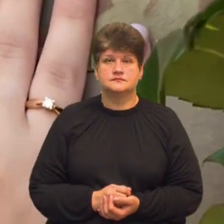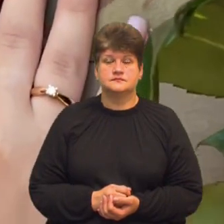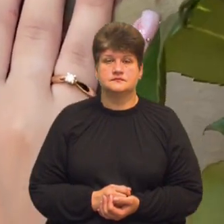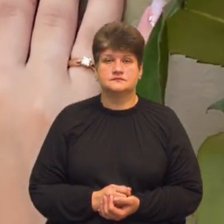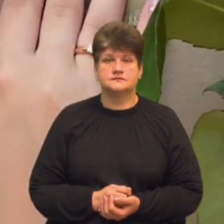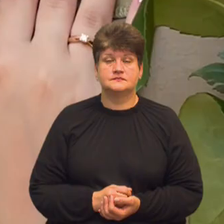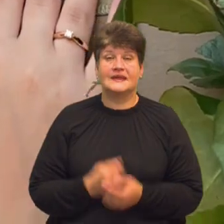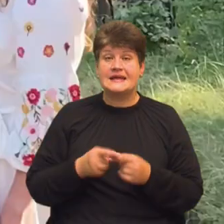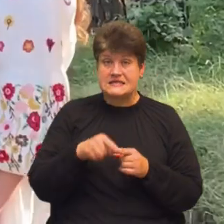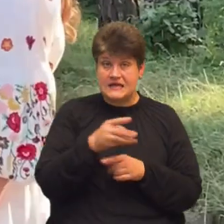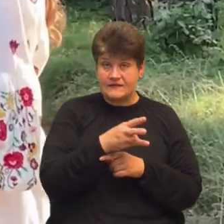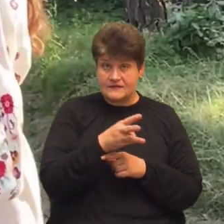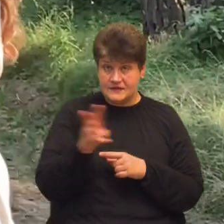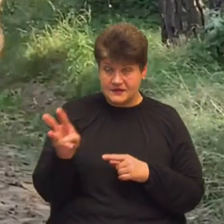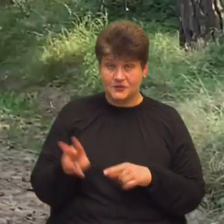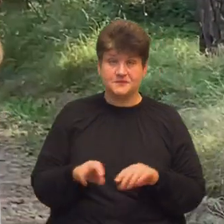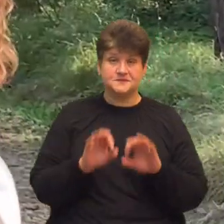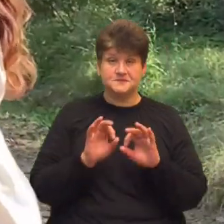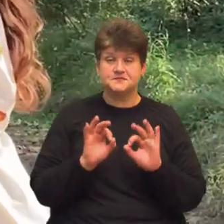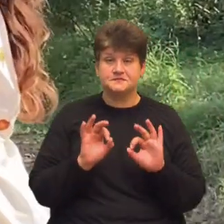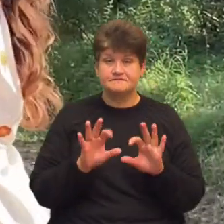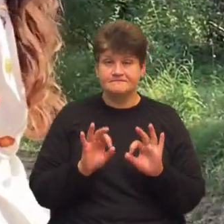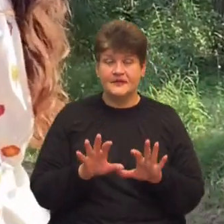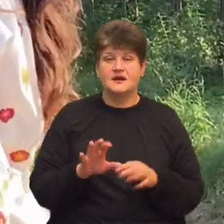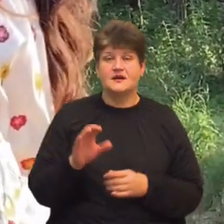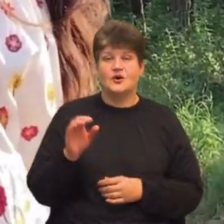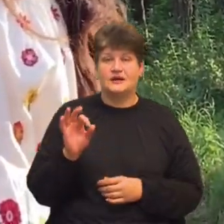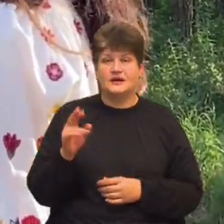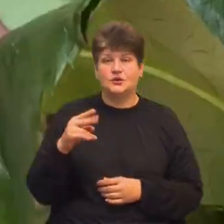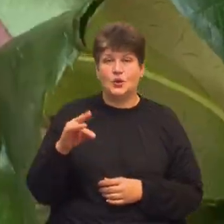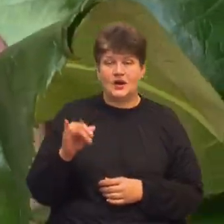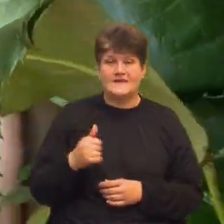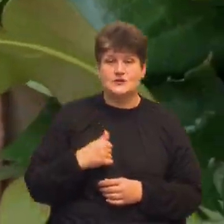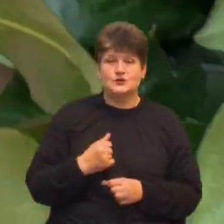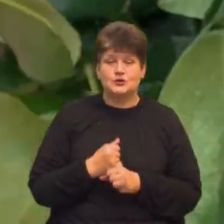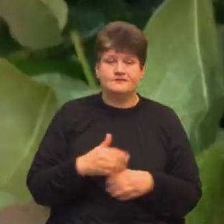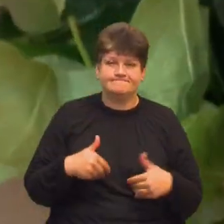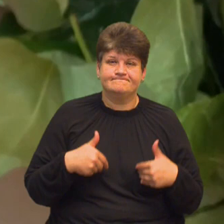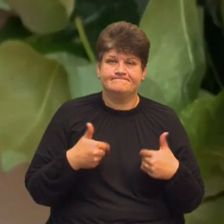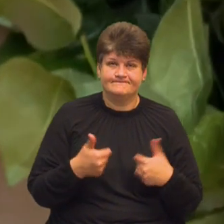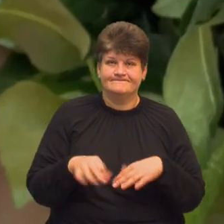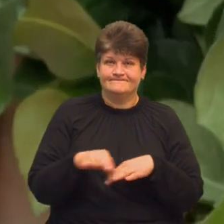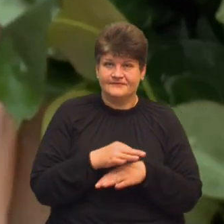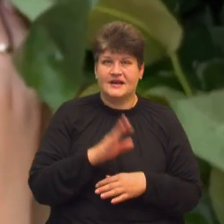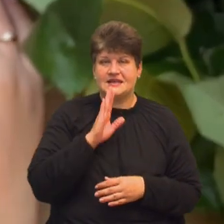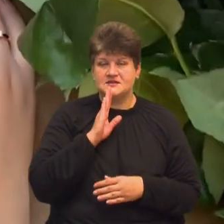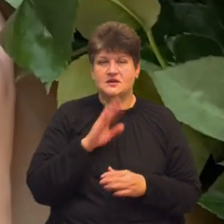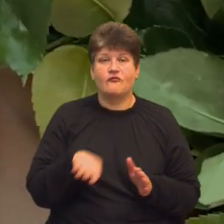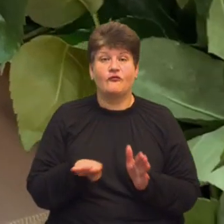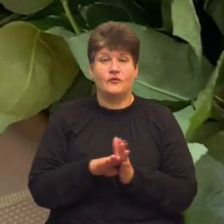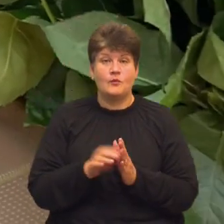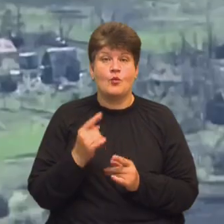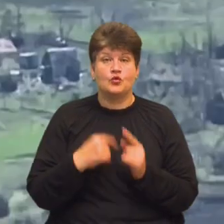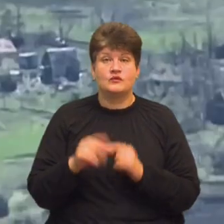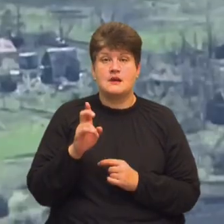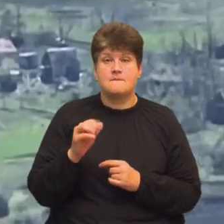Це відео-освідчення бійця з Тернопільщини Олега Друка. Військовий зробив пропозицію дівчині під час відпустки. Він повернувся з бахмутського